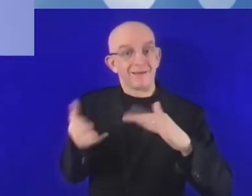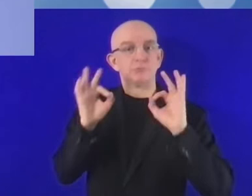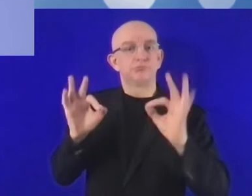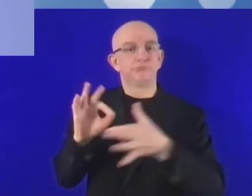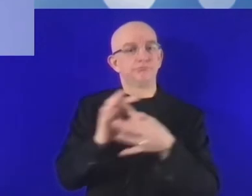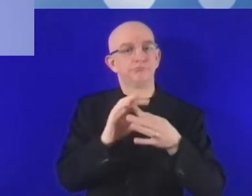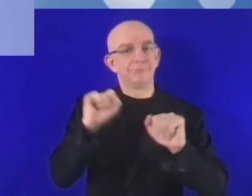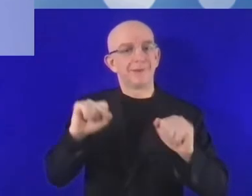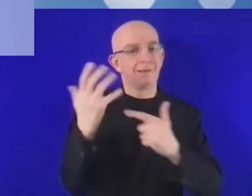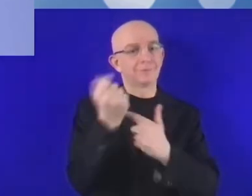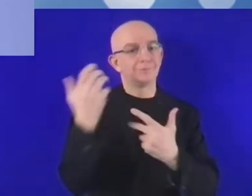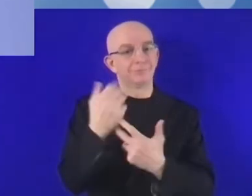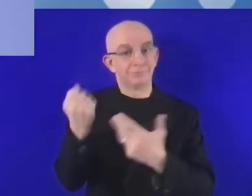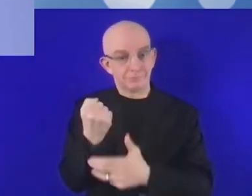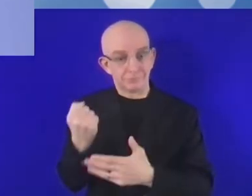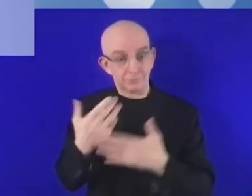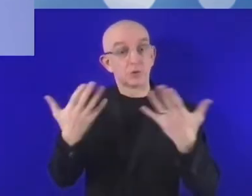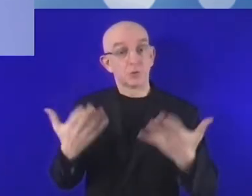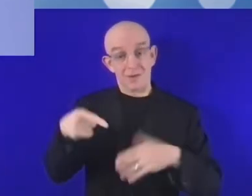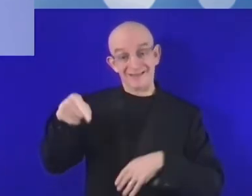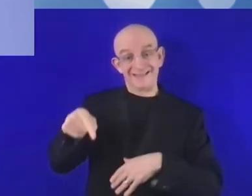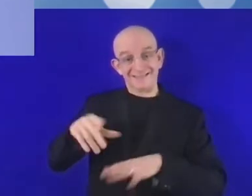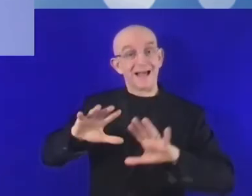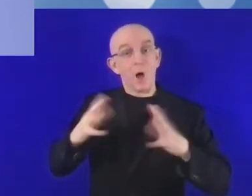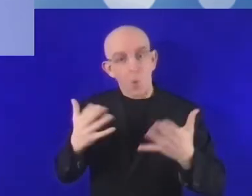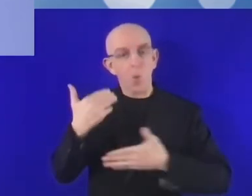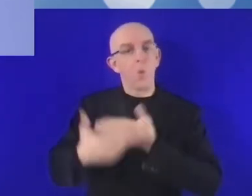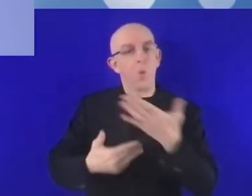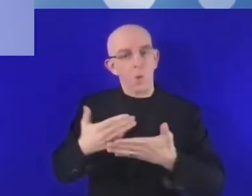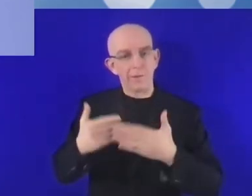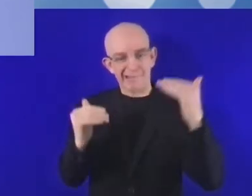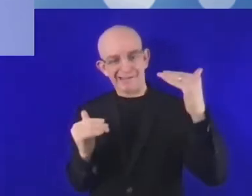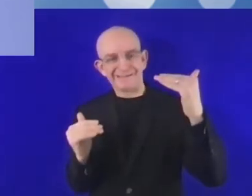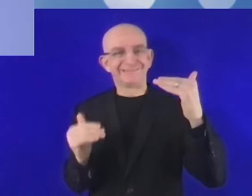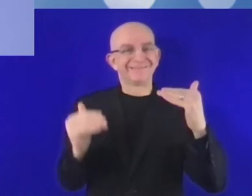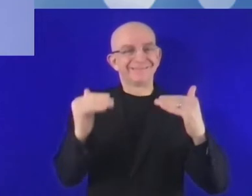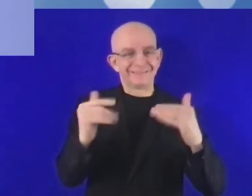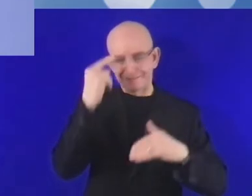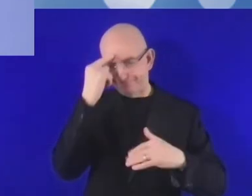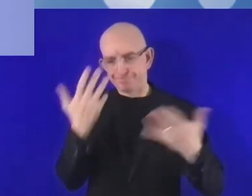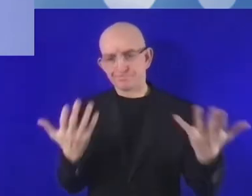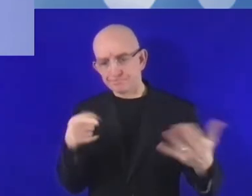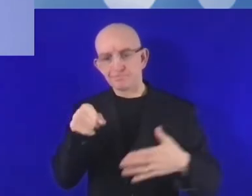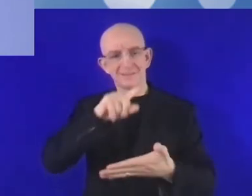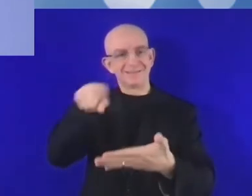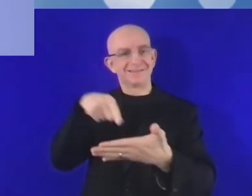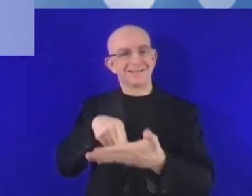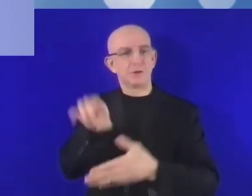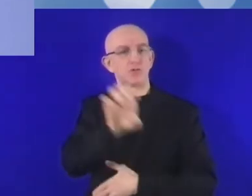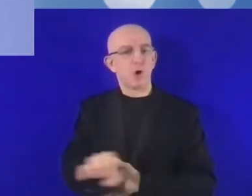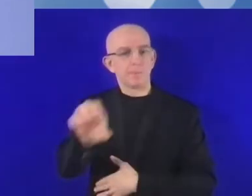Chcemy zaadresować tę lukę inwestycyjną w poszczególnych regionach Unii